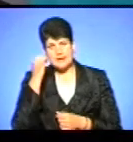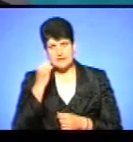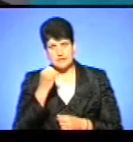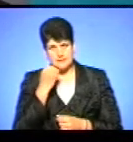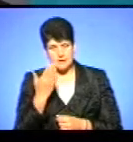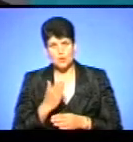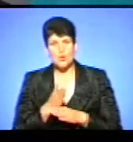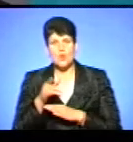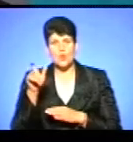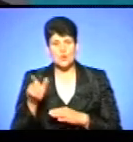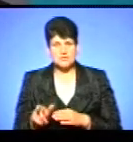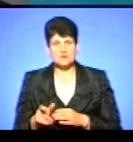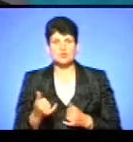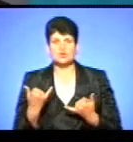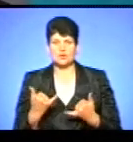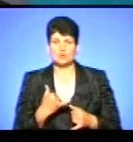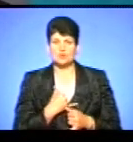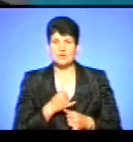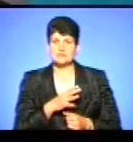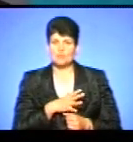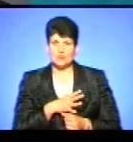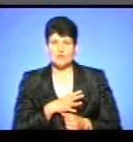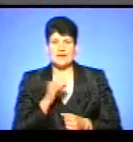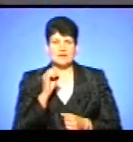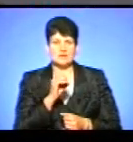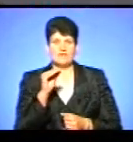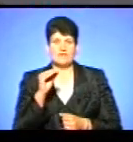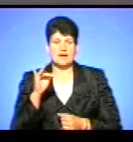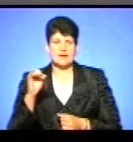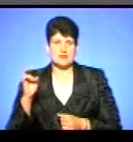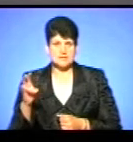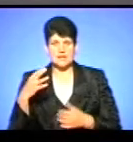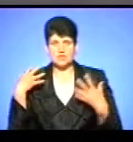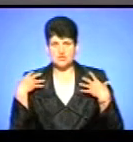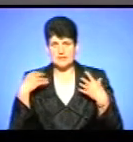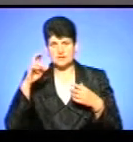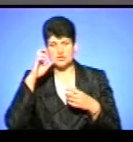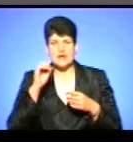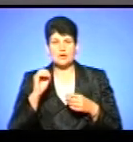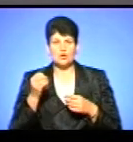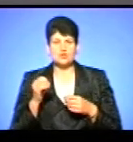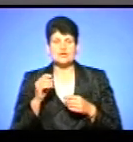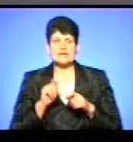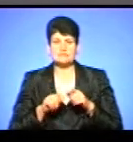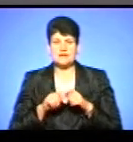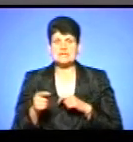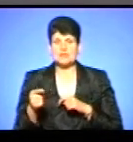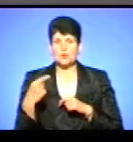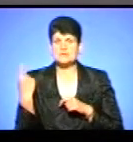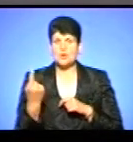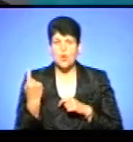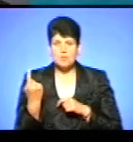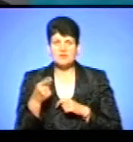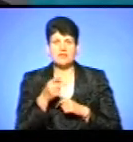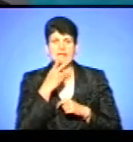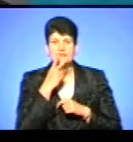гостям за ефір. Сьогодні в нас був Едуард Ферн, це начальник Державної екологічної інспекції в Тернопільській області. Ви